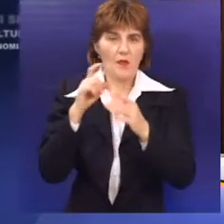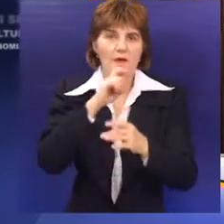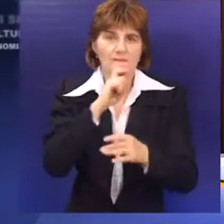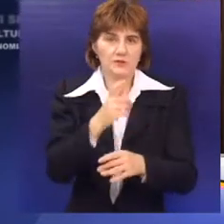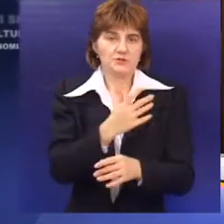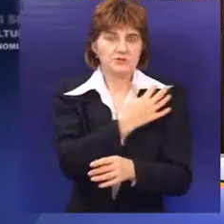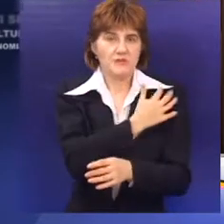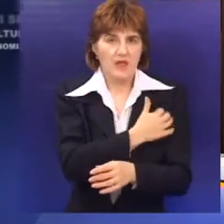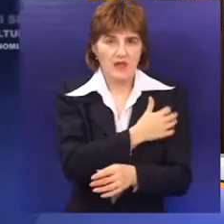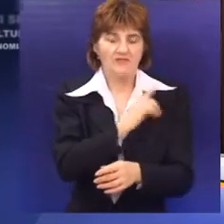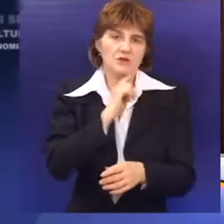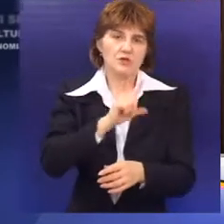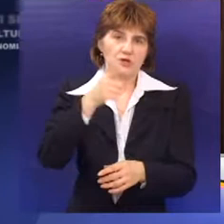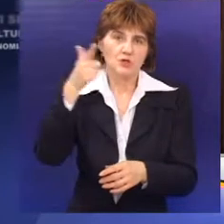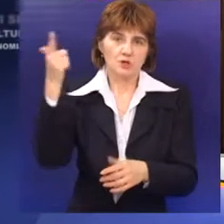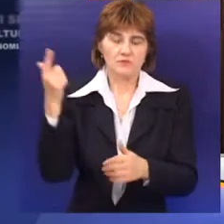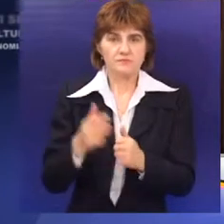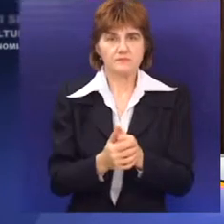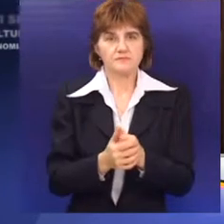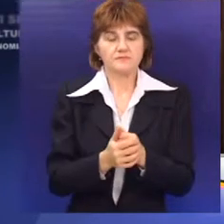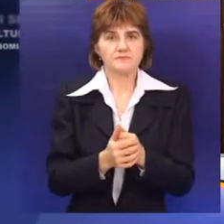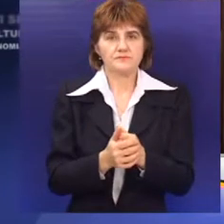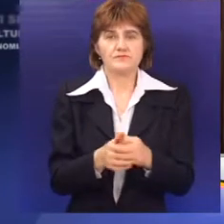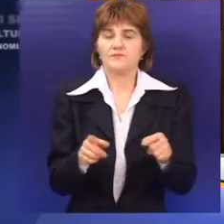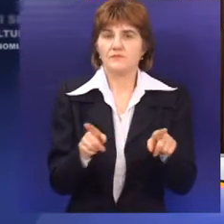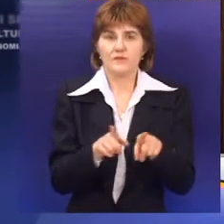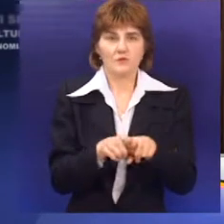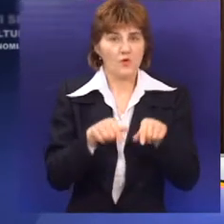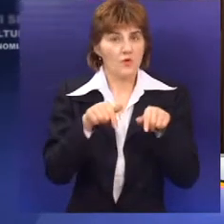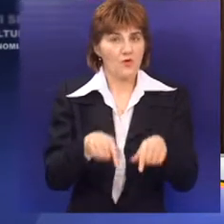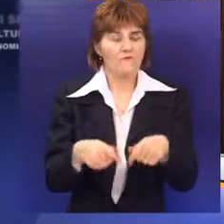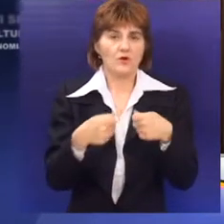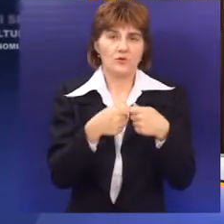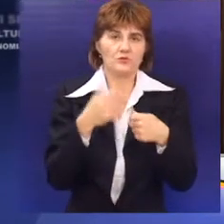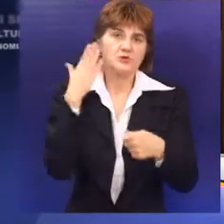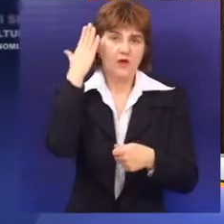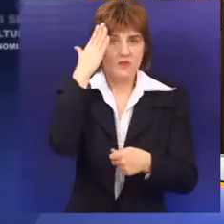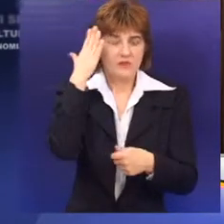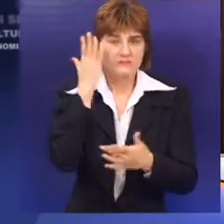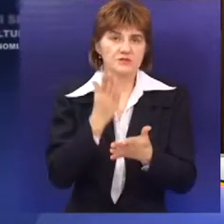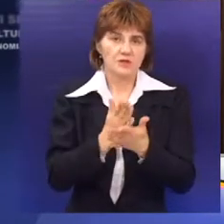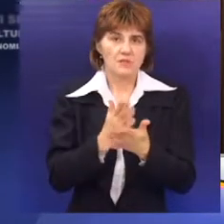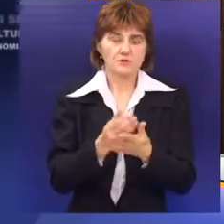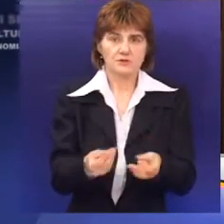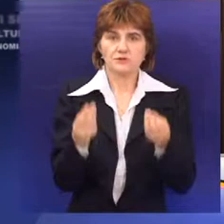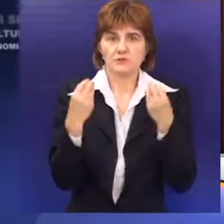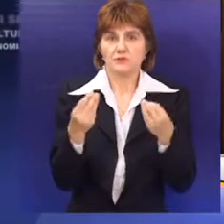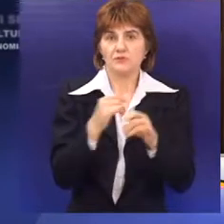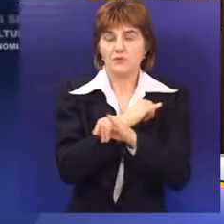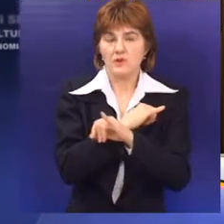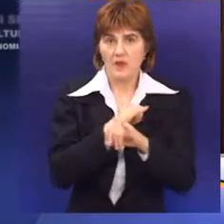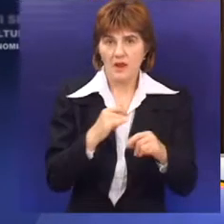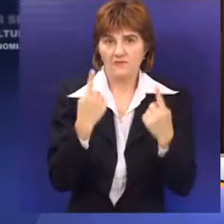što su Mađarska i Hrvatska, ali ne samo one, nego i ostale zemlje. Tako da će ovo udruženje zaista, nadam se, opravdati, jel tako, svoje